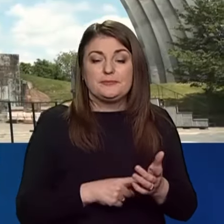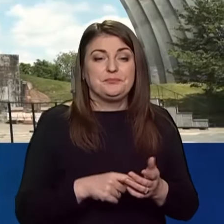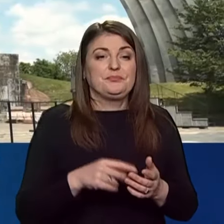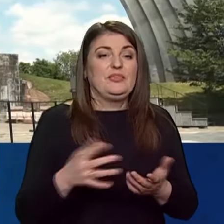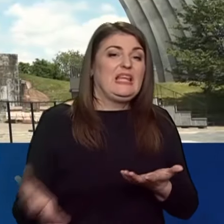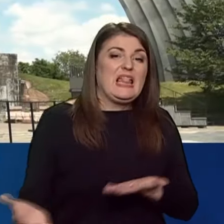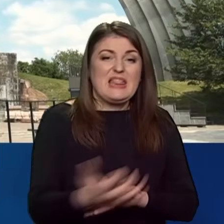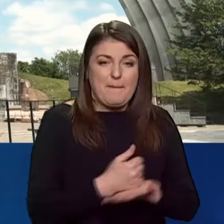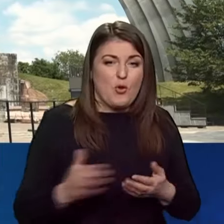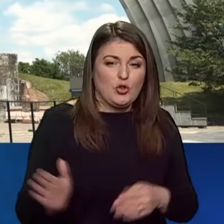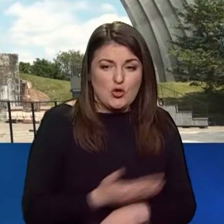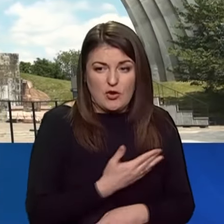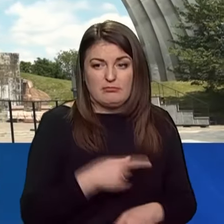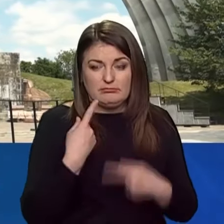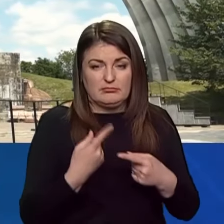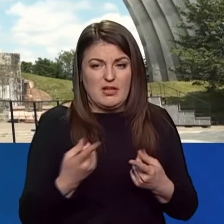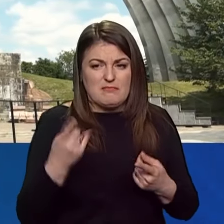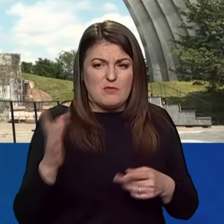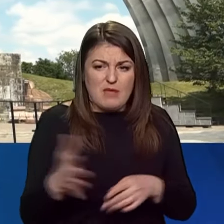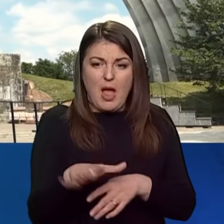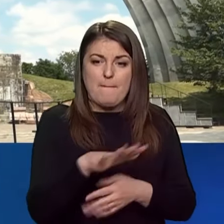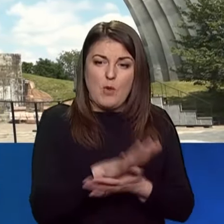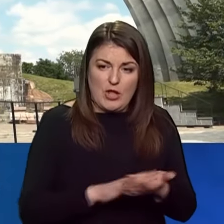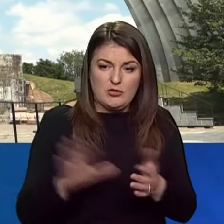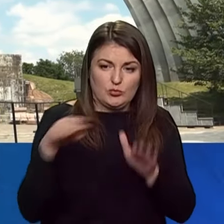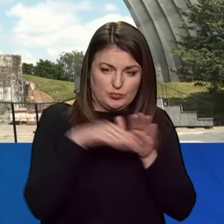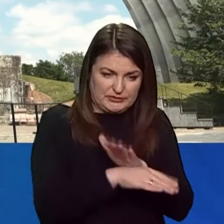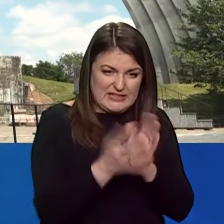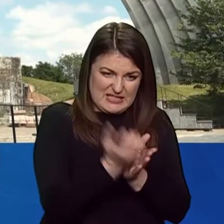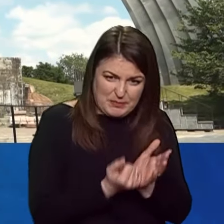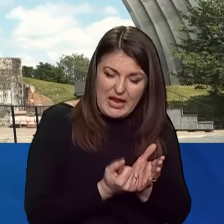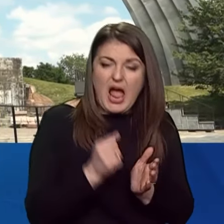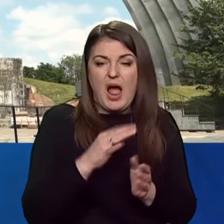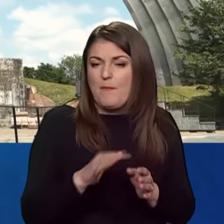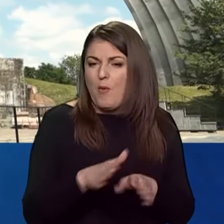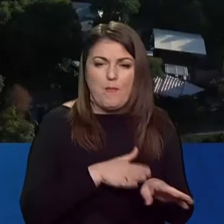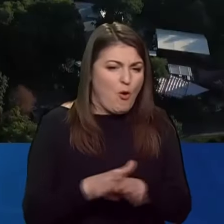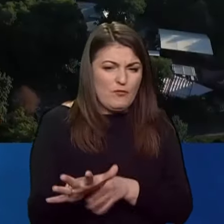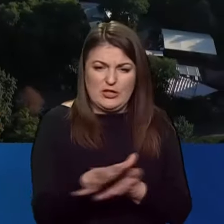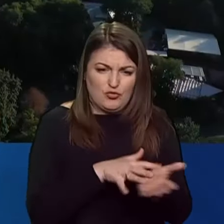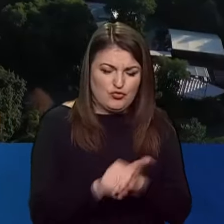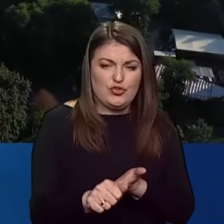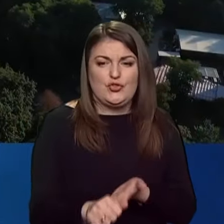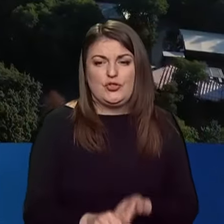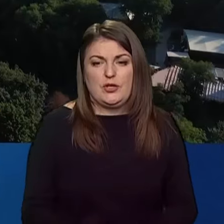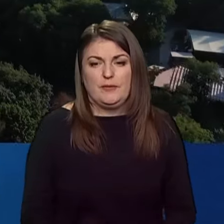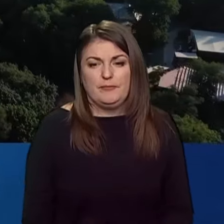демонтажу йдеться про знесення з подальшим зберіганням або повне її знищення?